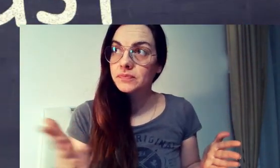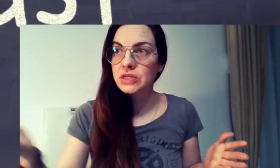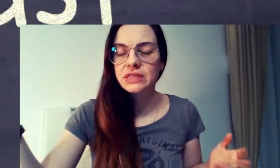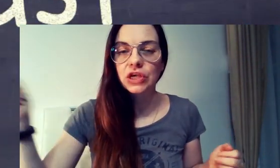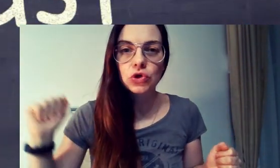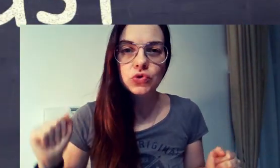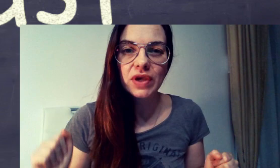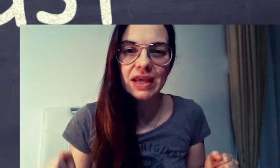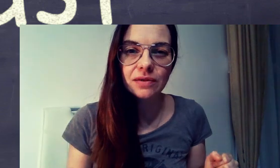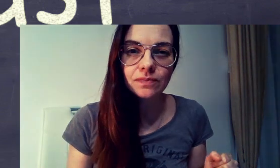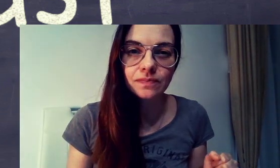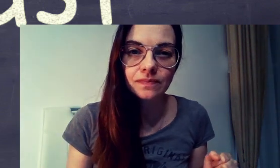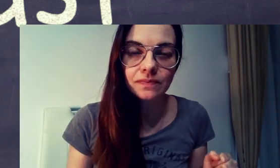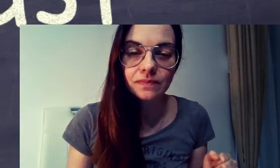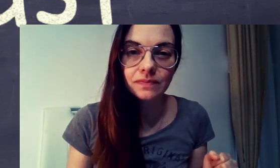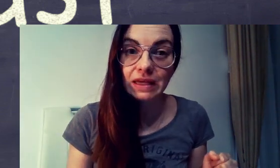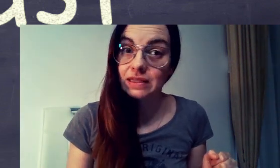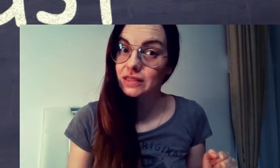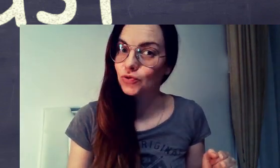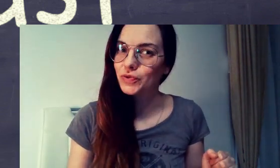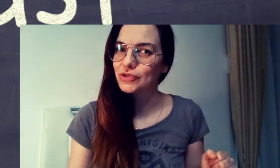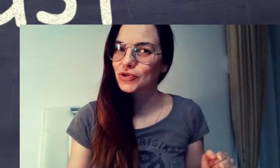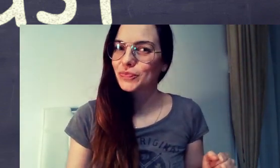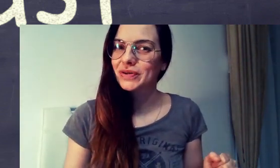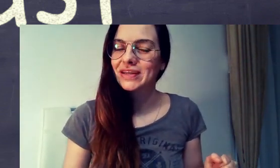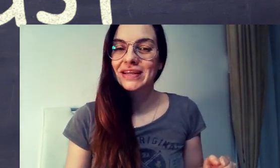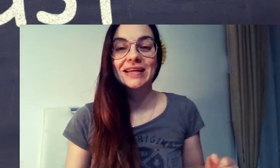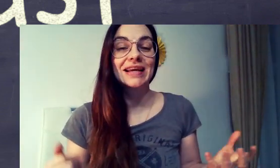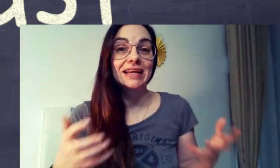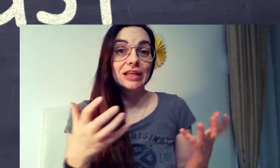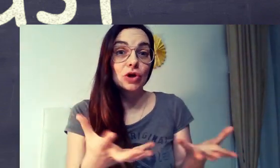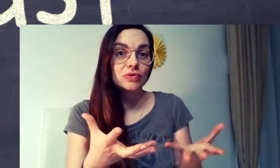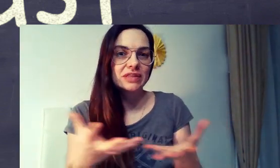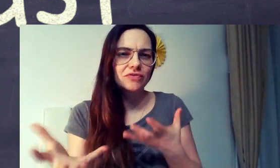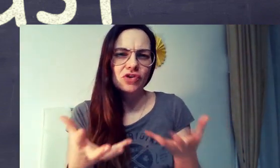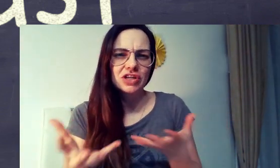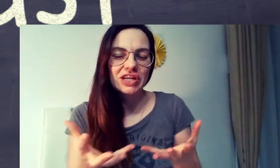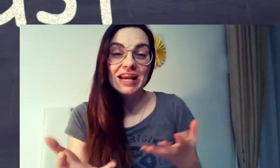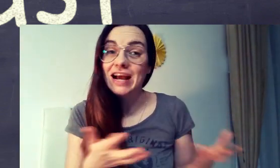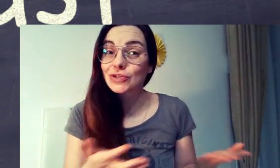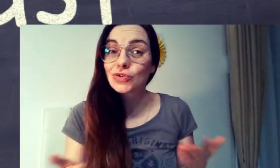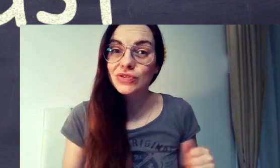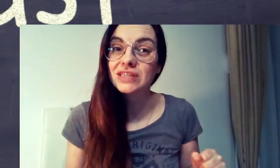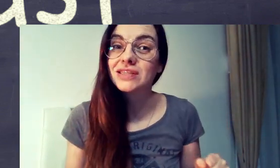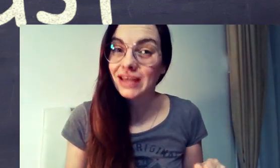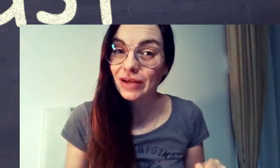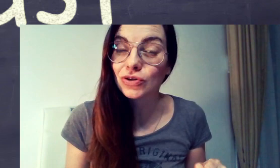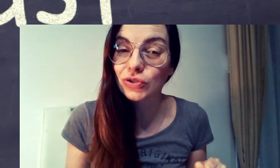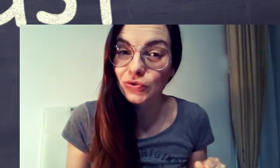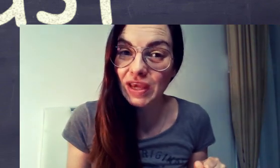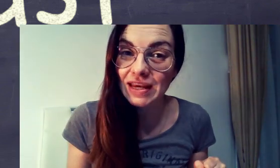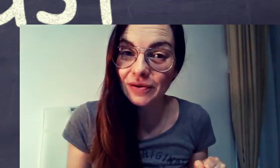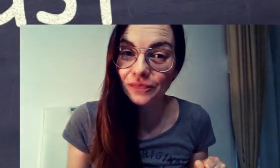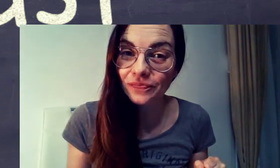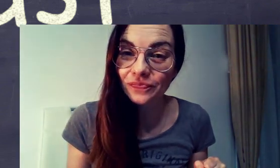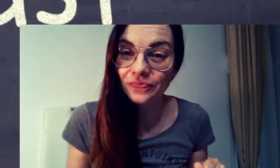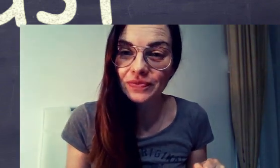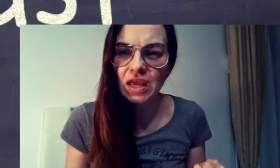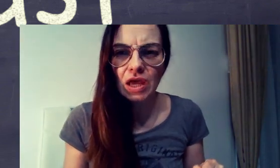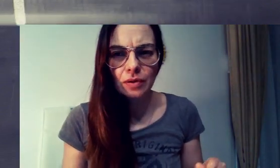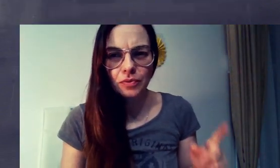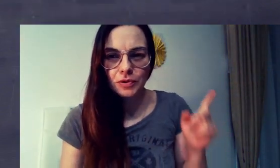in skino zu gehen? Da mi ti si lupio skup. Lust, Volja, Želja. Has du Lust in skino zu gehen?